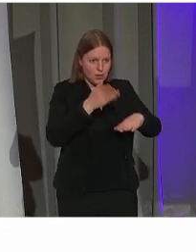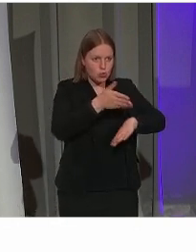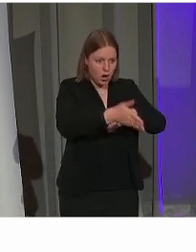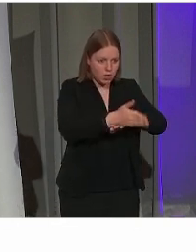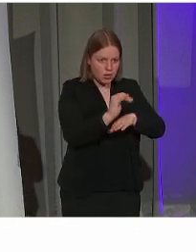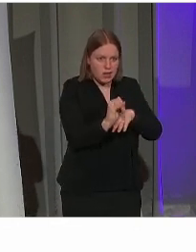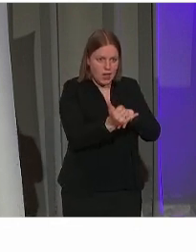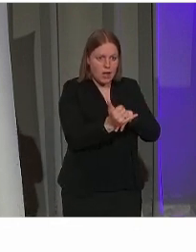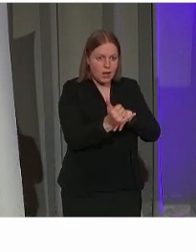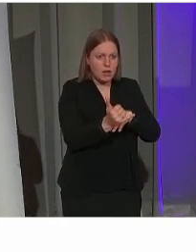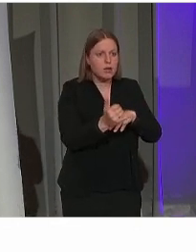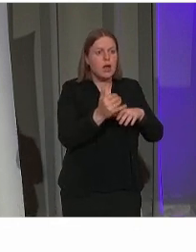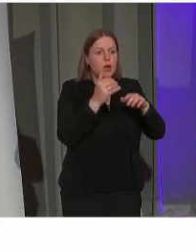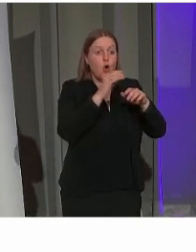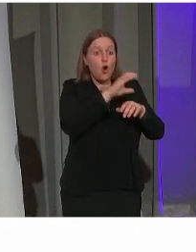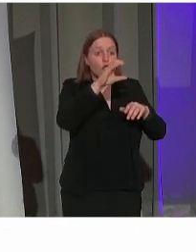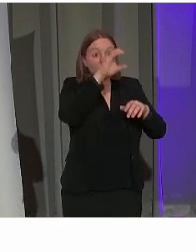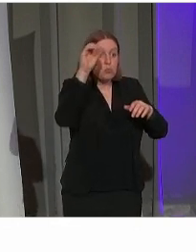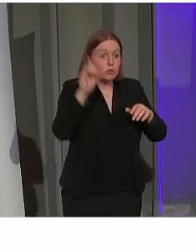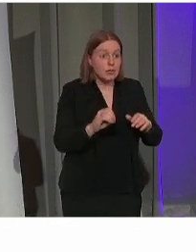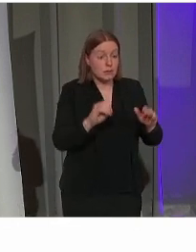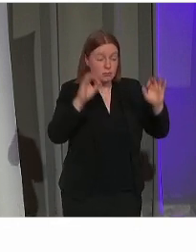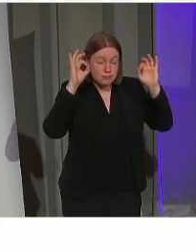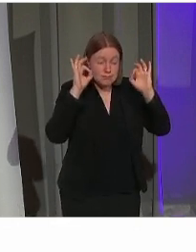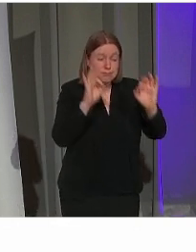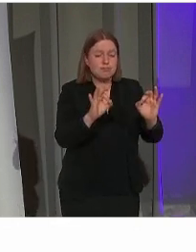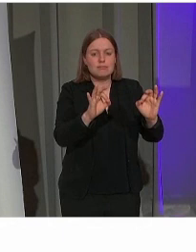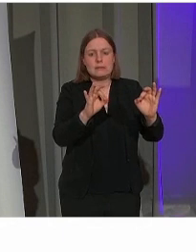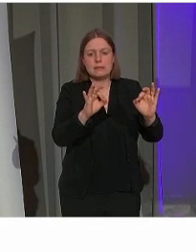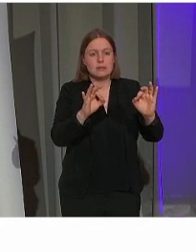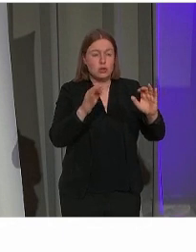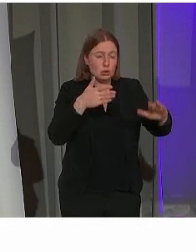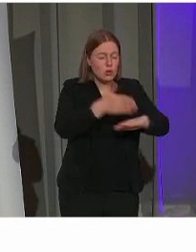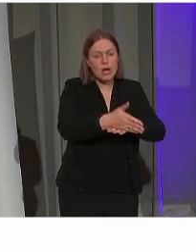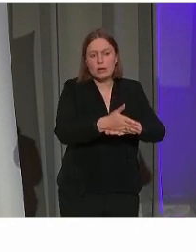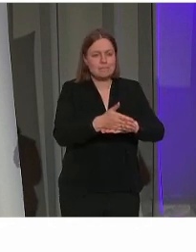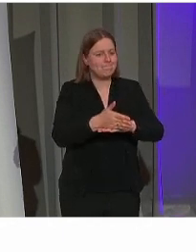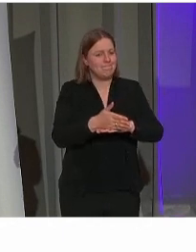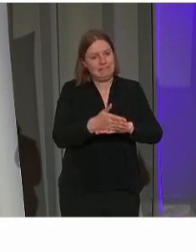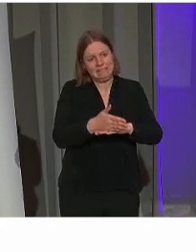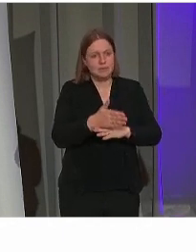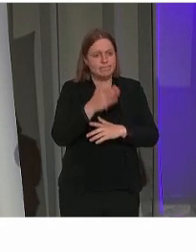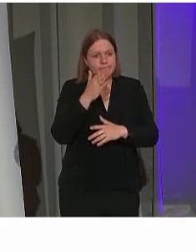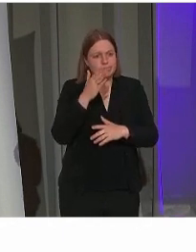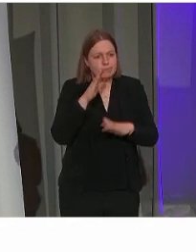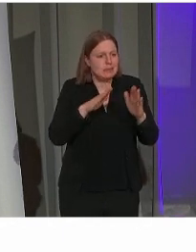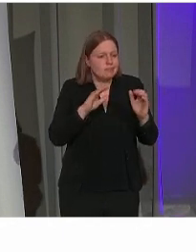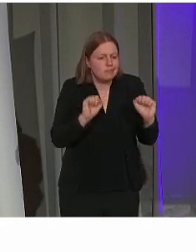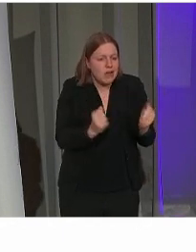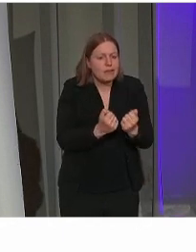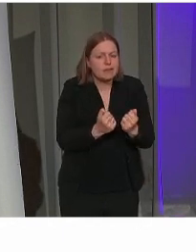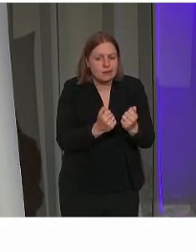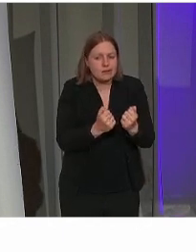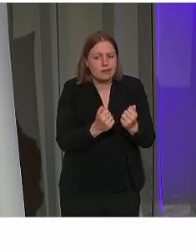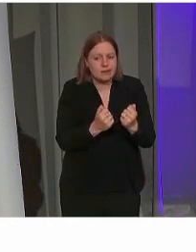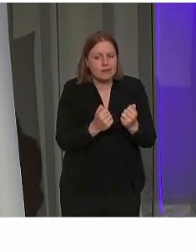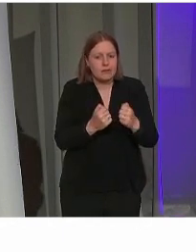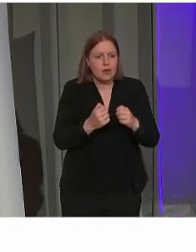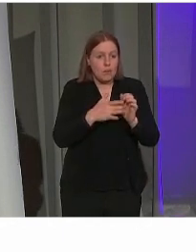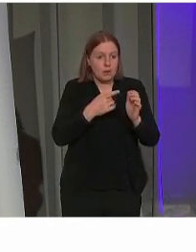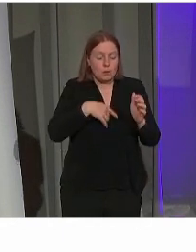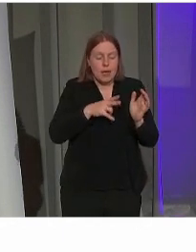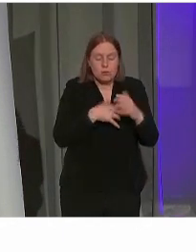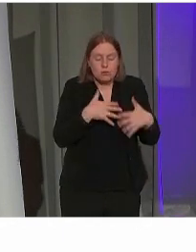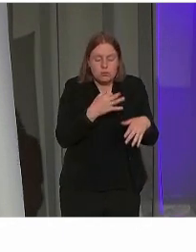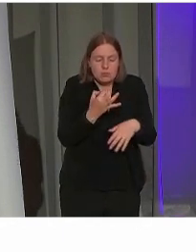weten dat we dan nooit honderd procent, in veel gevallen, nooit honderd procent toegankelijk gaan krijgen onze erfgoedlocaties. We beheren het heel iconische